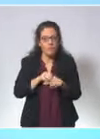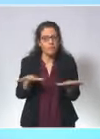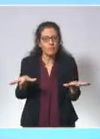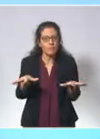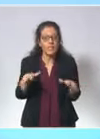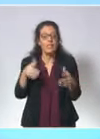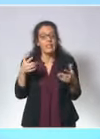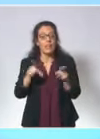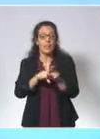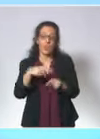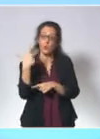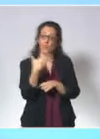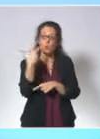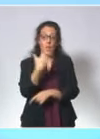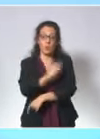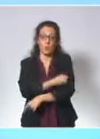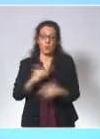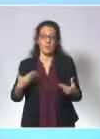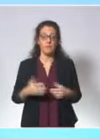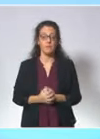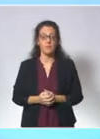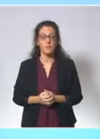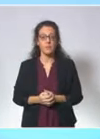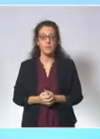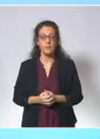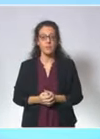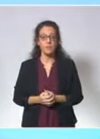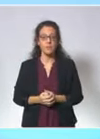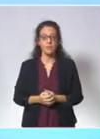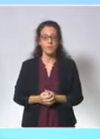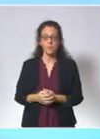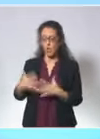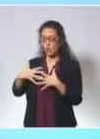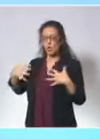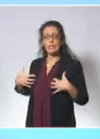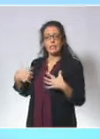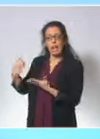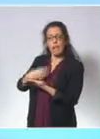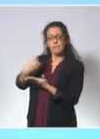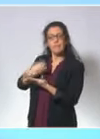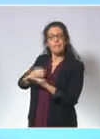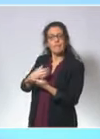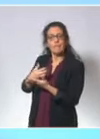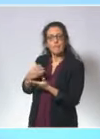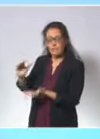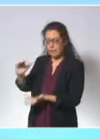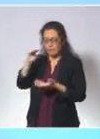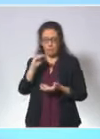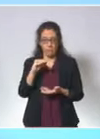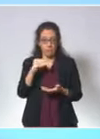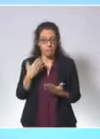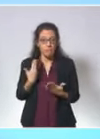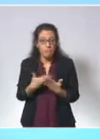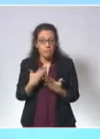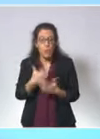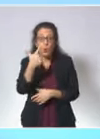avec trois doses désormais. Les premières données scientifiques dont nous disposons montrent